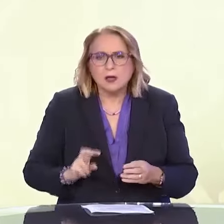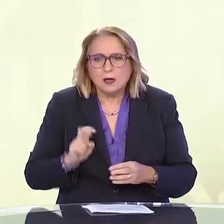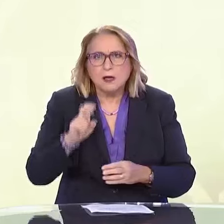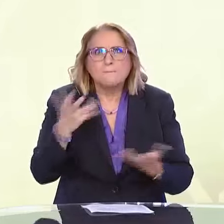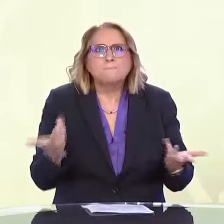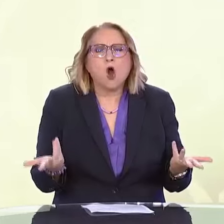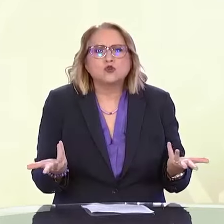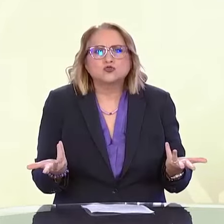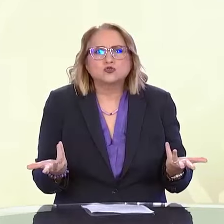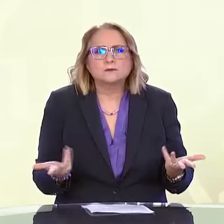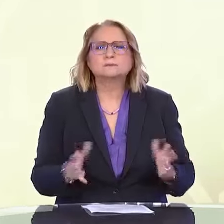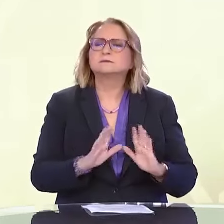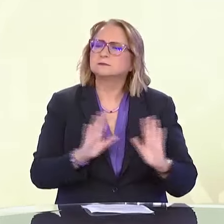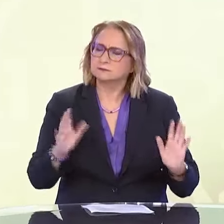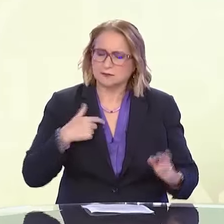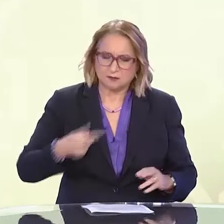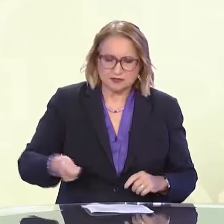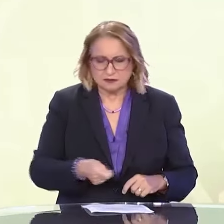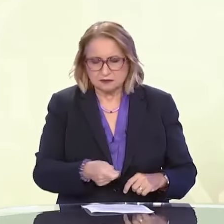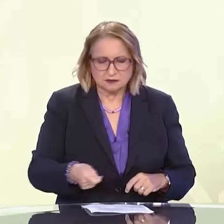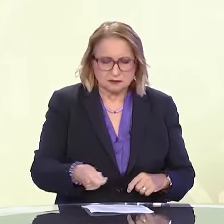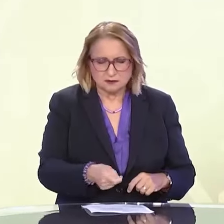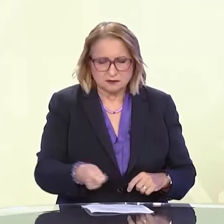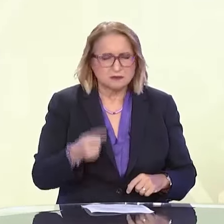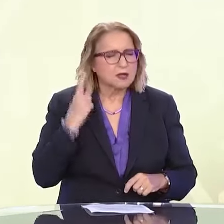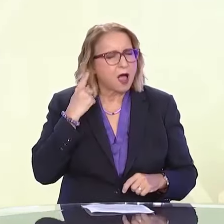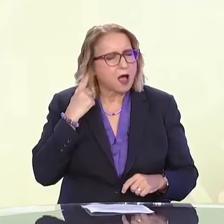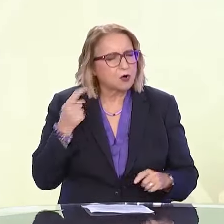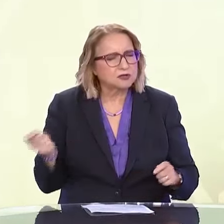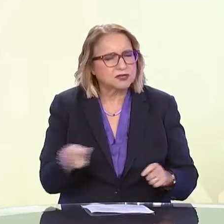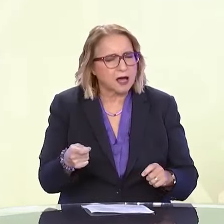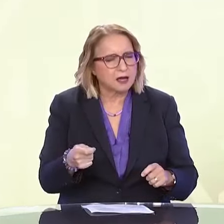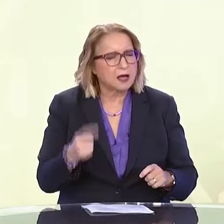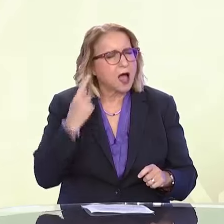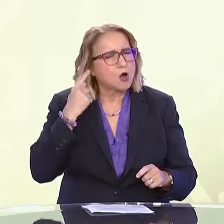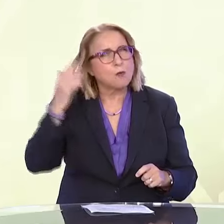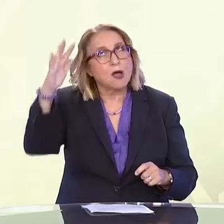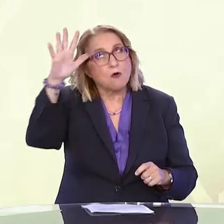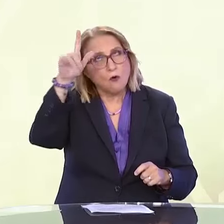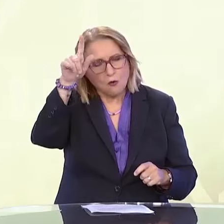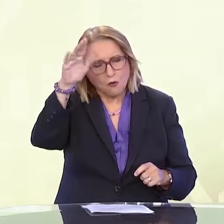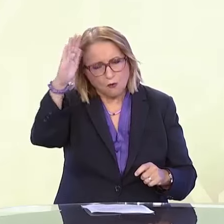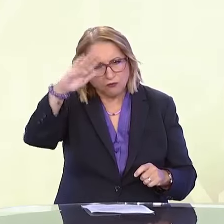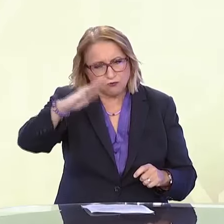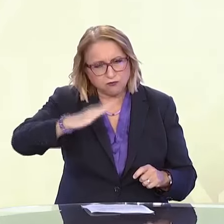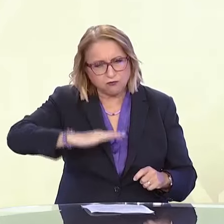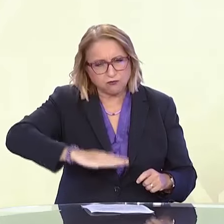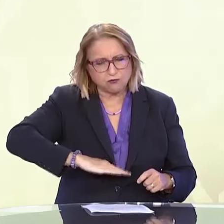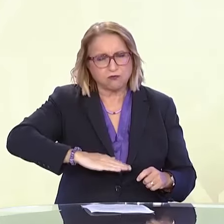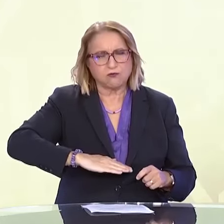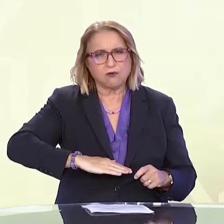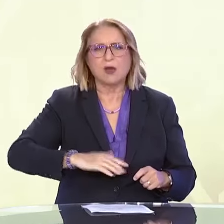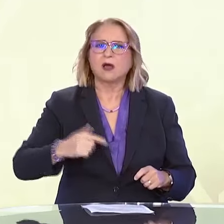Καταλαβαίνουμε, εδώ αλλάζει η υφή και το ακούμε κιόλας ότι έχονται κυλιώμενες. Κατά κανόνα, οι κυλιώμενες που